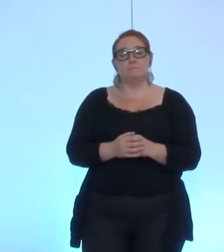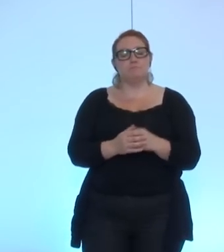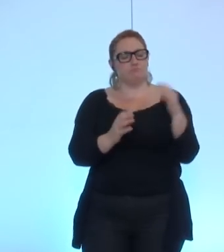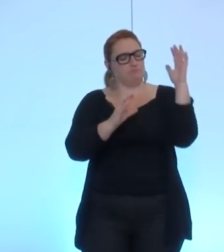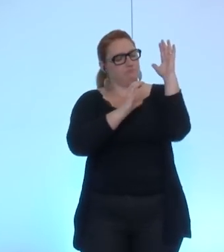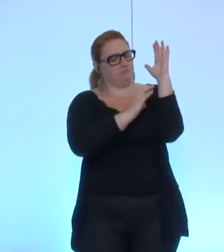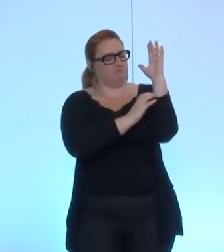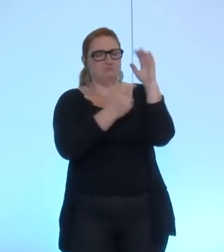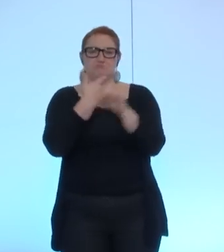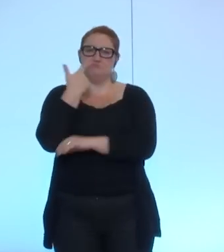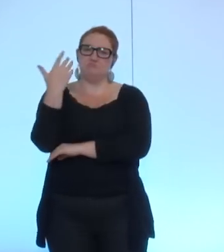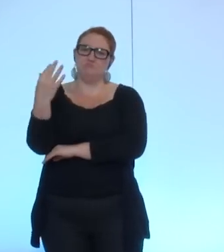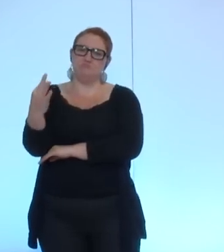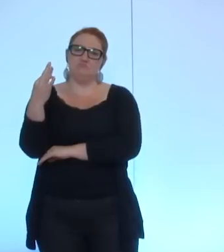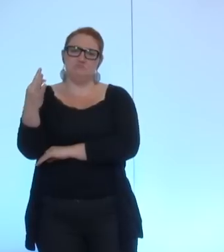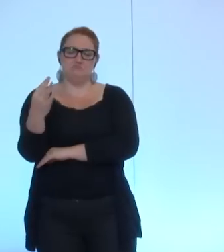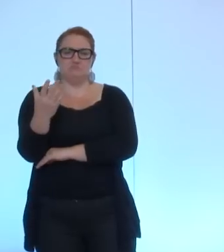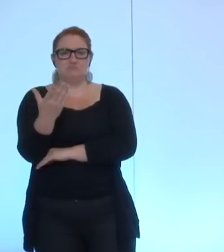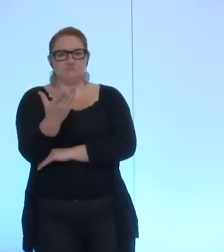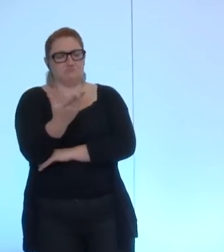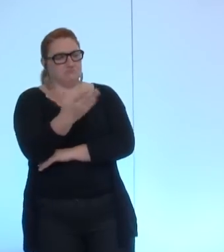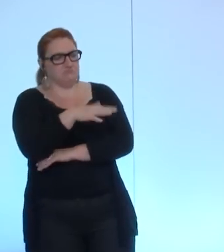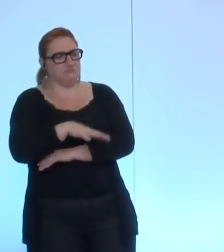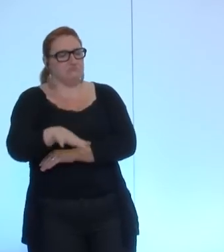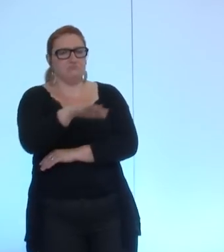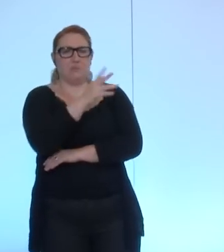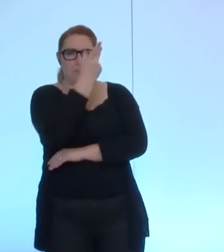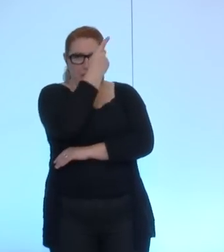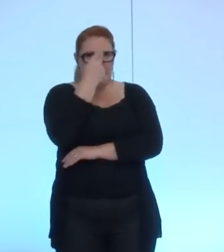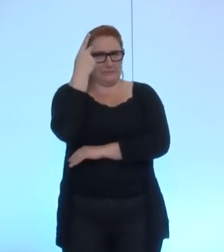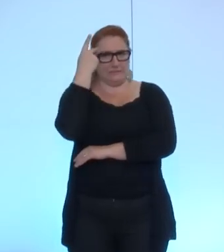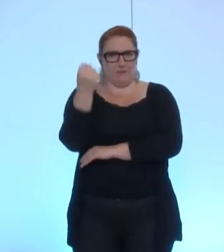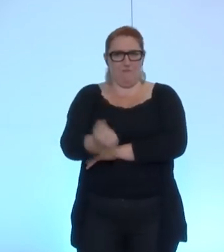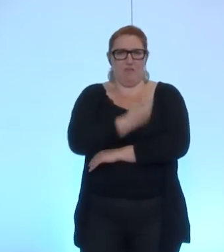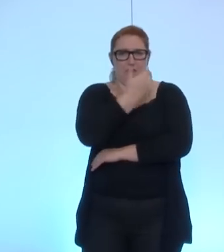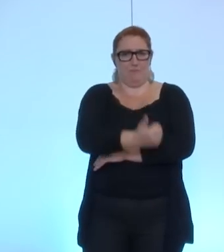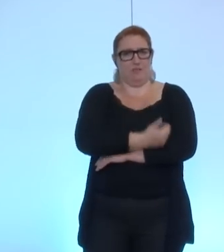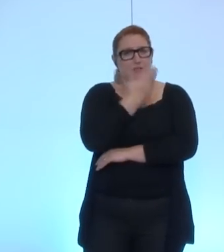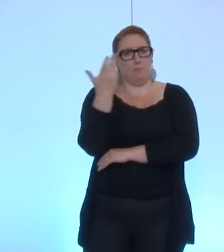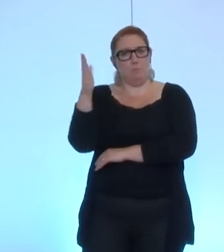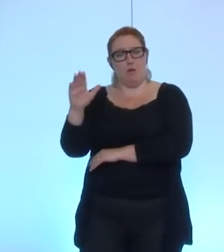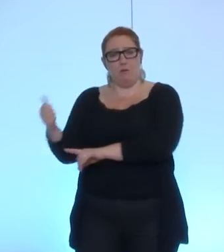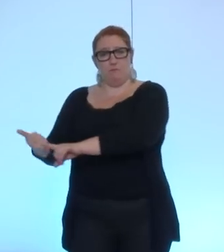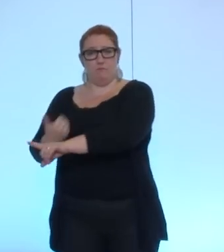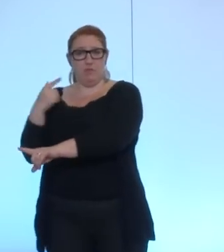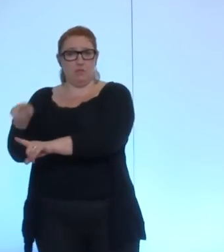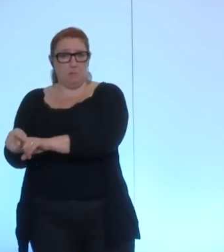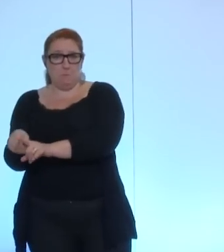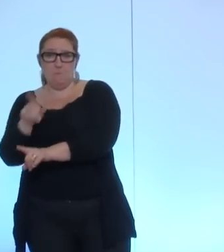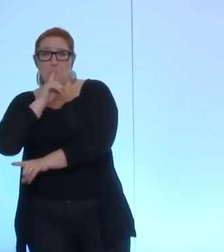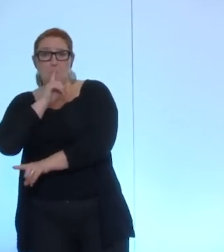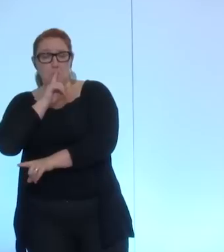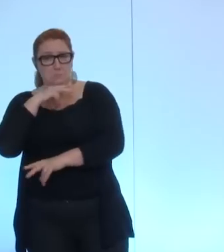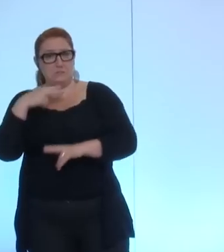palestiniennes mais pas sous silence les autres est une asymétrie